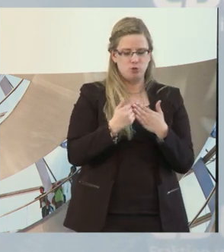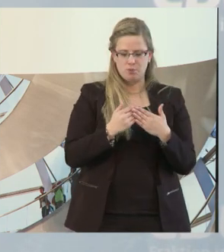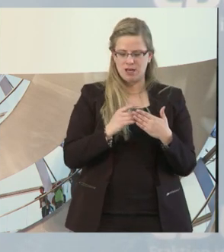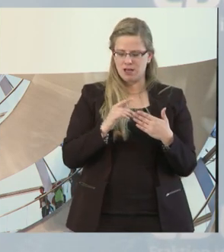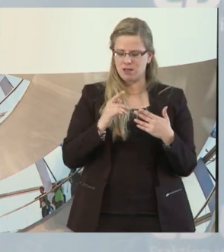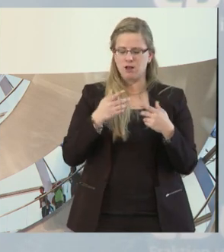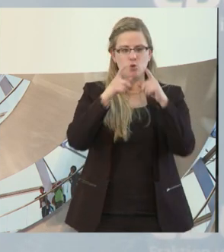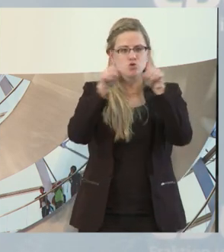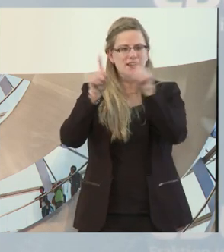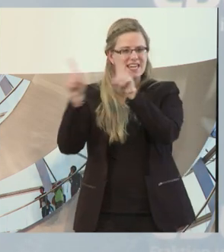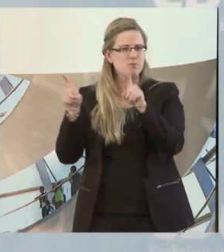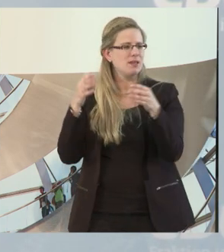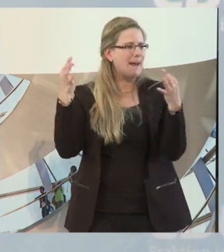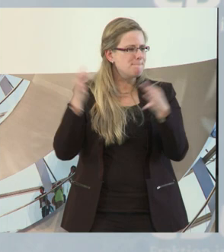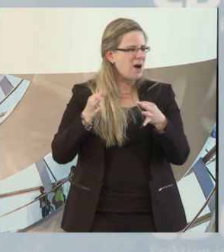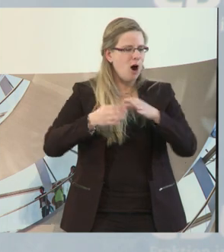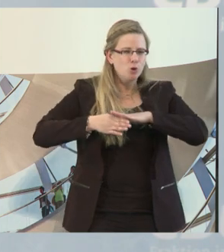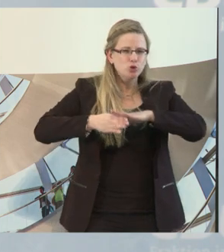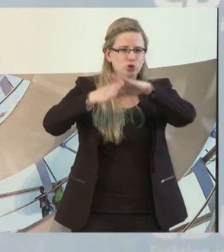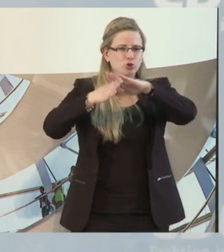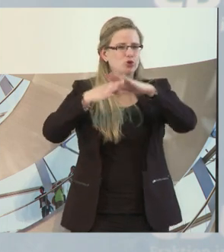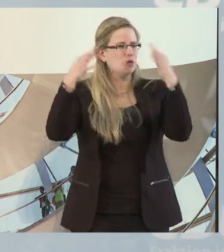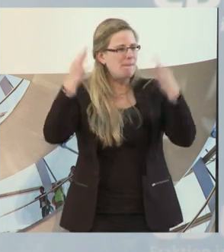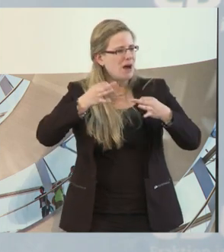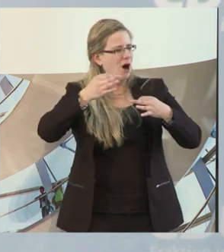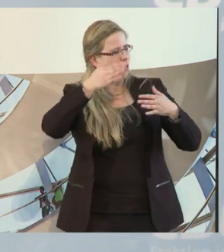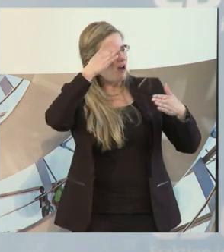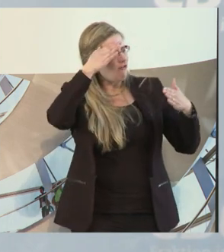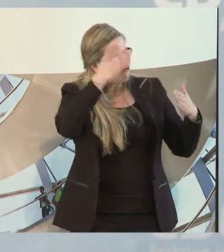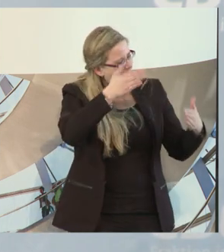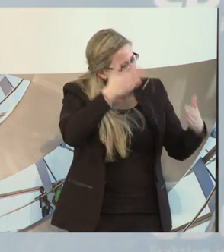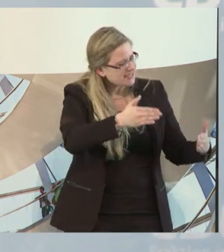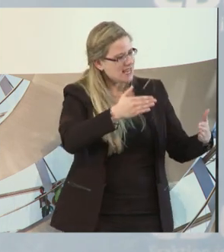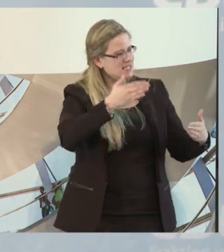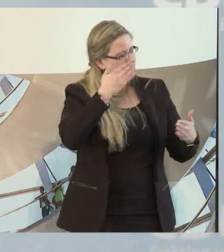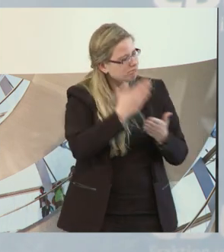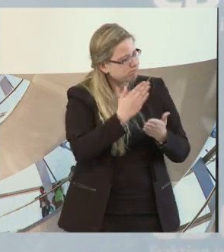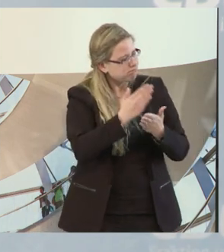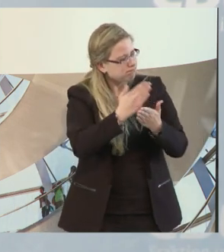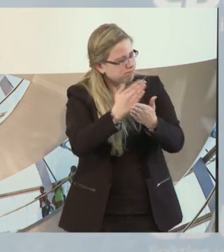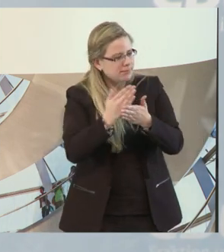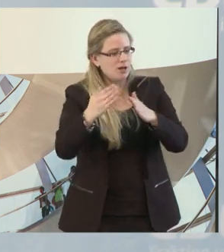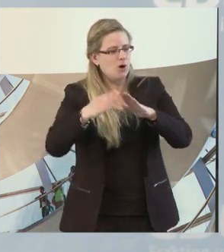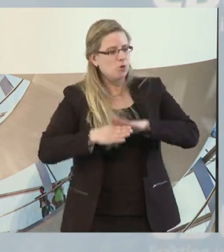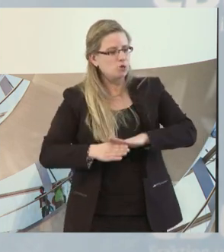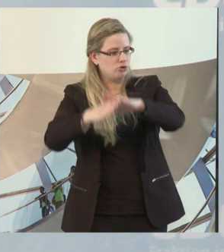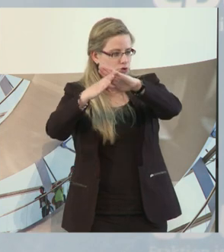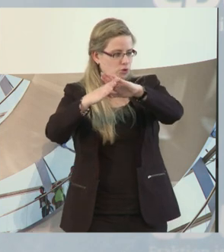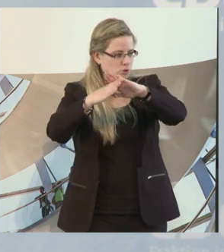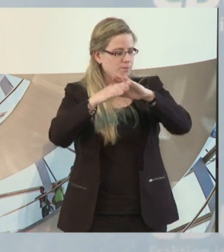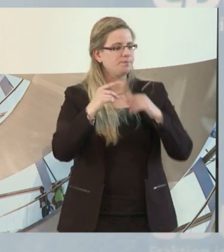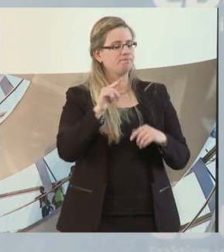die brauchen Unterstützung, die brauchen verlässliche Unterstützung. Und seit 2012 sind wir an eine Entwicklung gegangen,